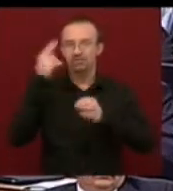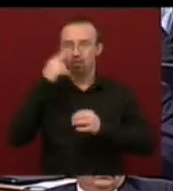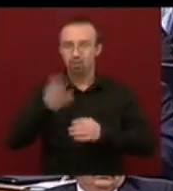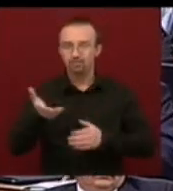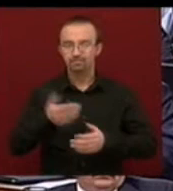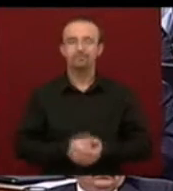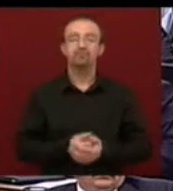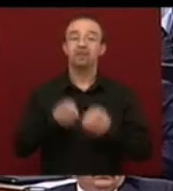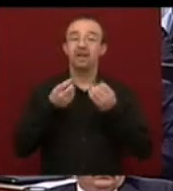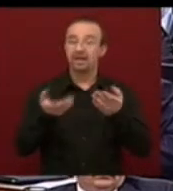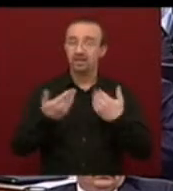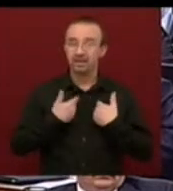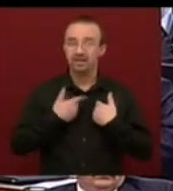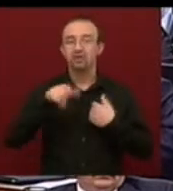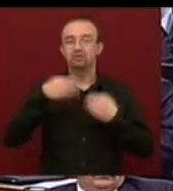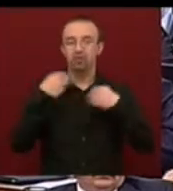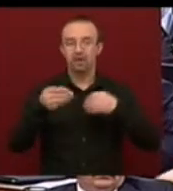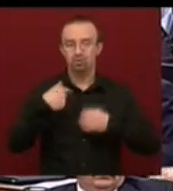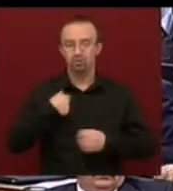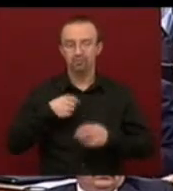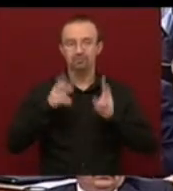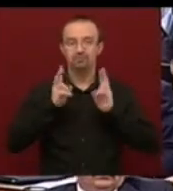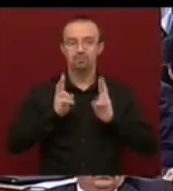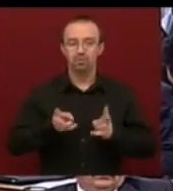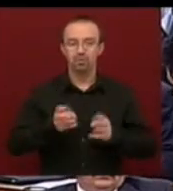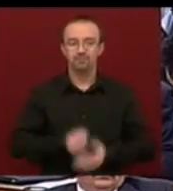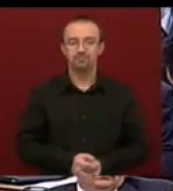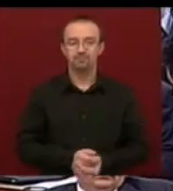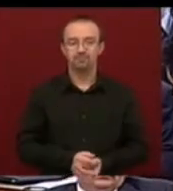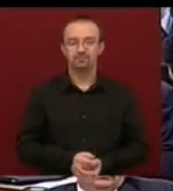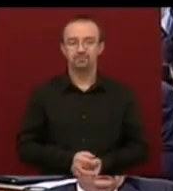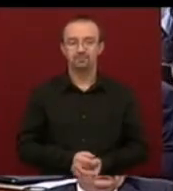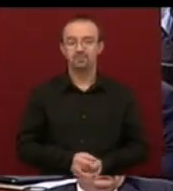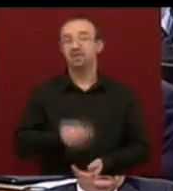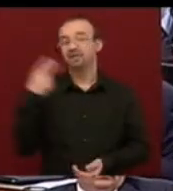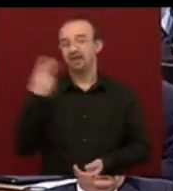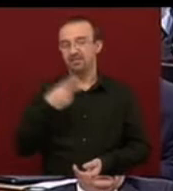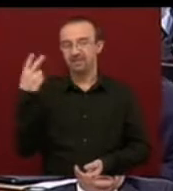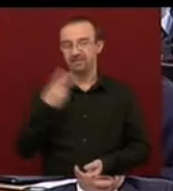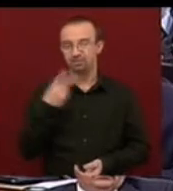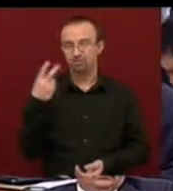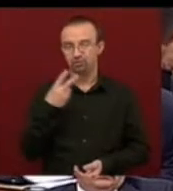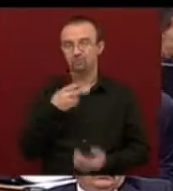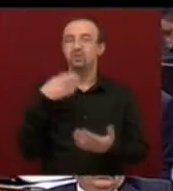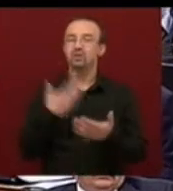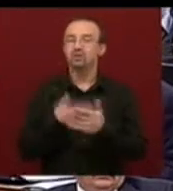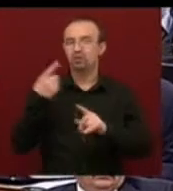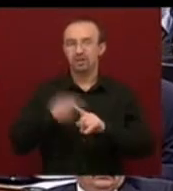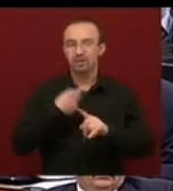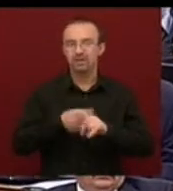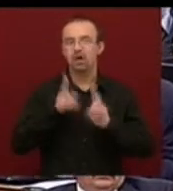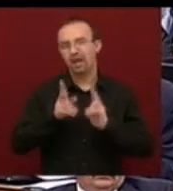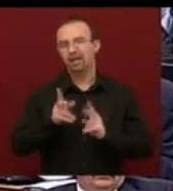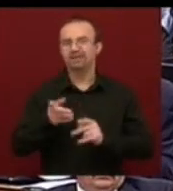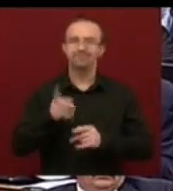még azt is elmondjam, hogy természetesen a gazdaságpolitikát lehet